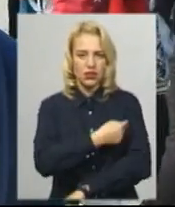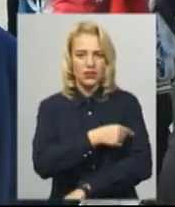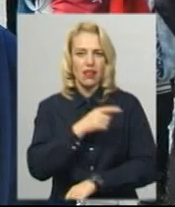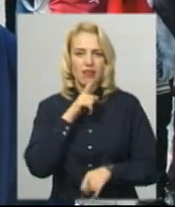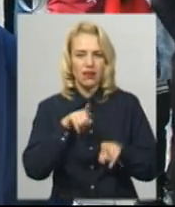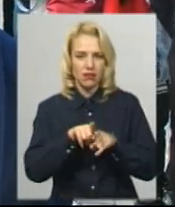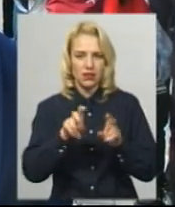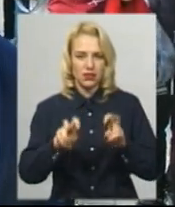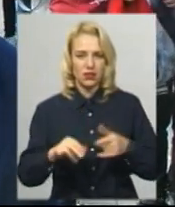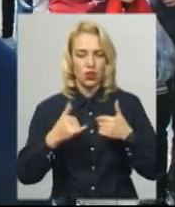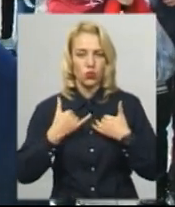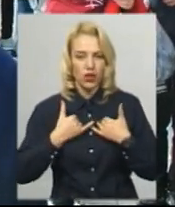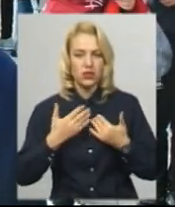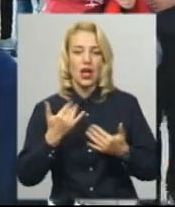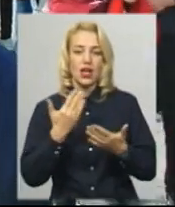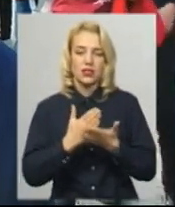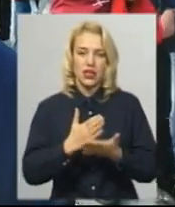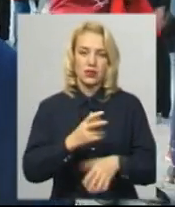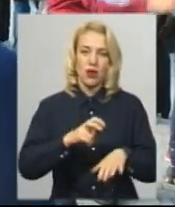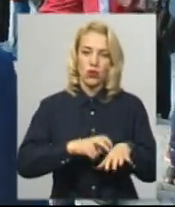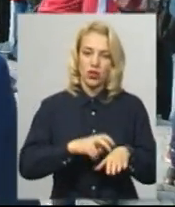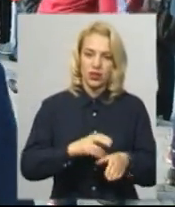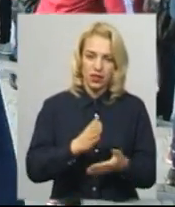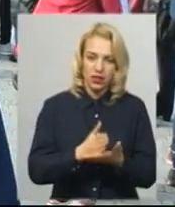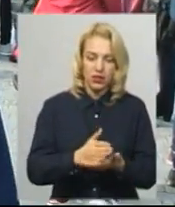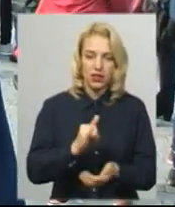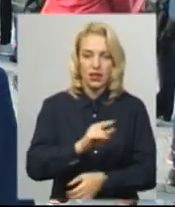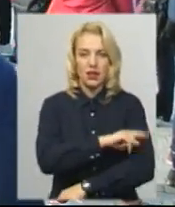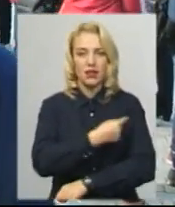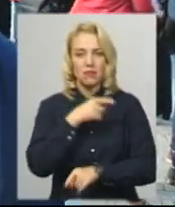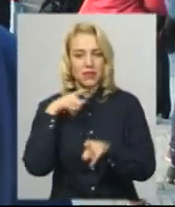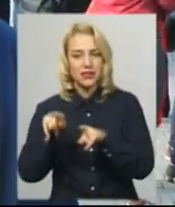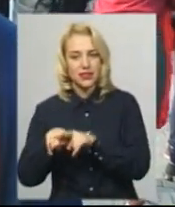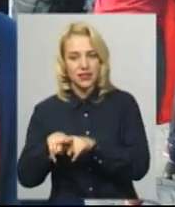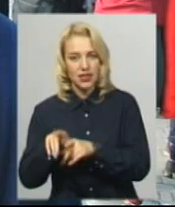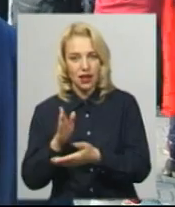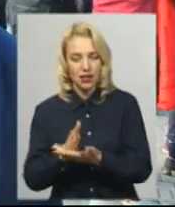А зараз ми маємо от і лікаря чую, і медсестру.